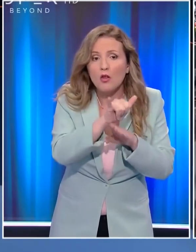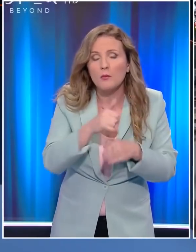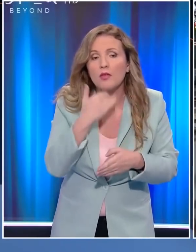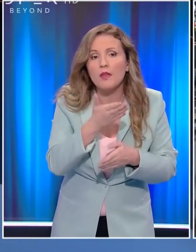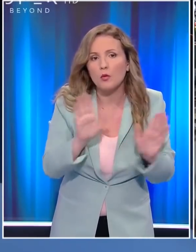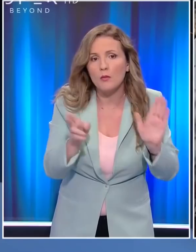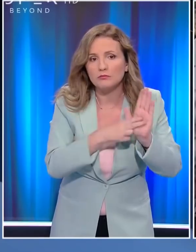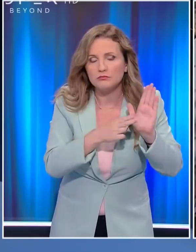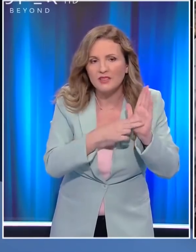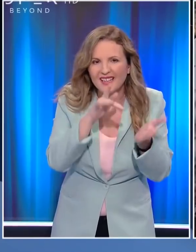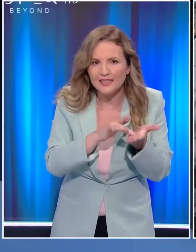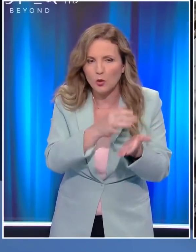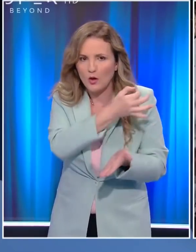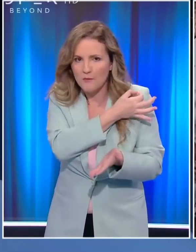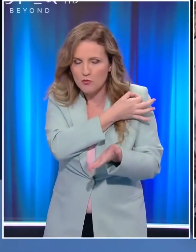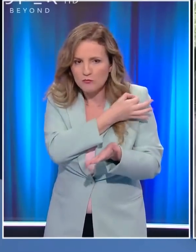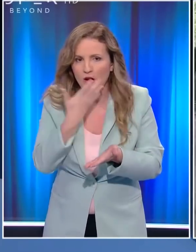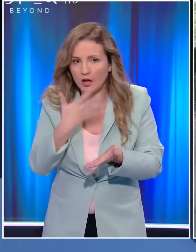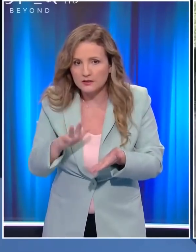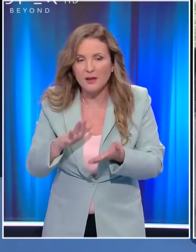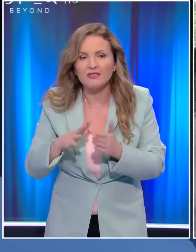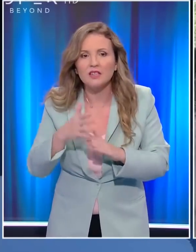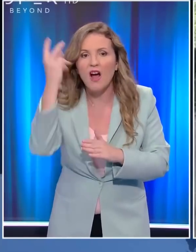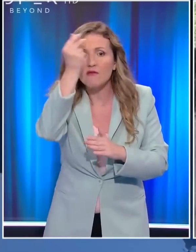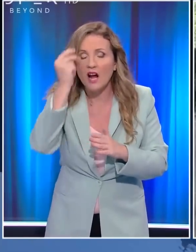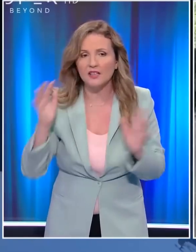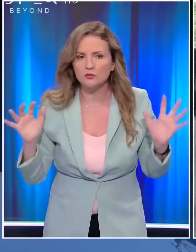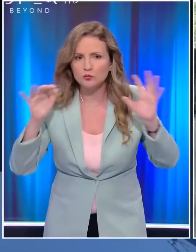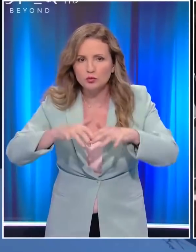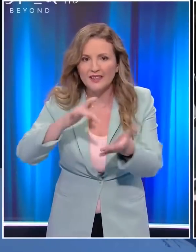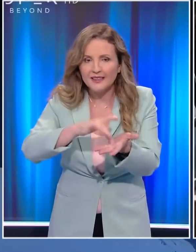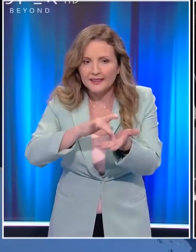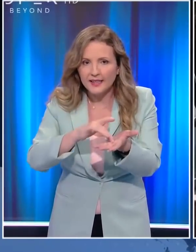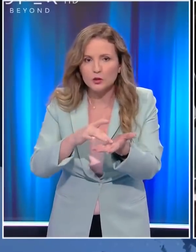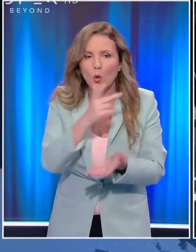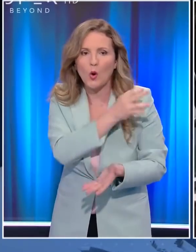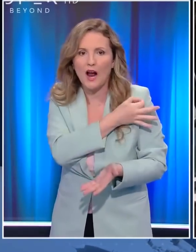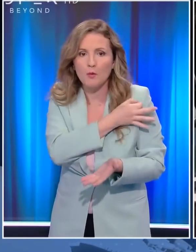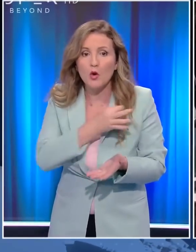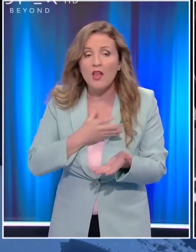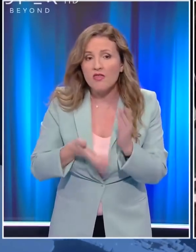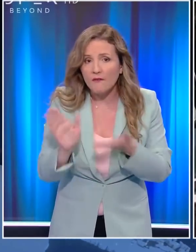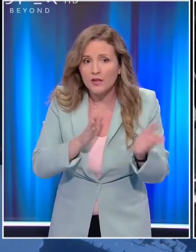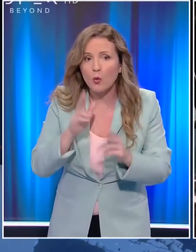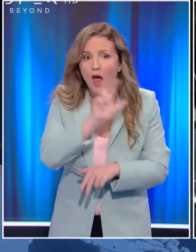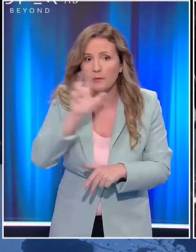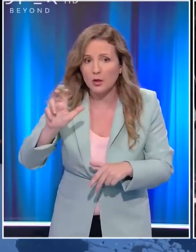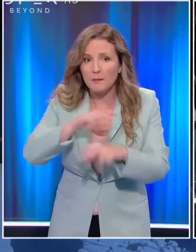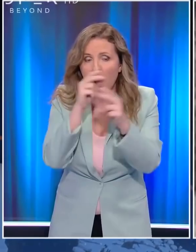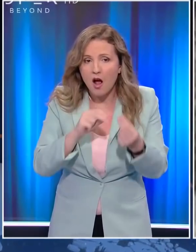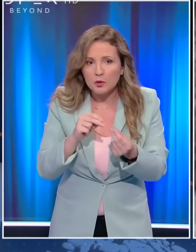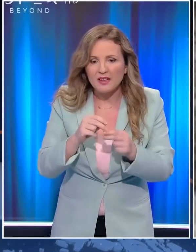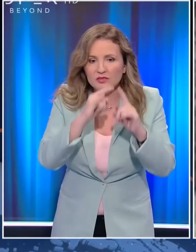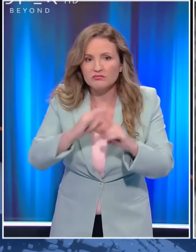Στο κέντρο της πόλης ένα άλλο δράμα. Αυγανοί που ήρθαν απόλυτη χώρα στην Καμπούλ με σκοπό να γλιτώσουν από τους Ταλιμπάν έχουν καταλήξει να ζουν